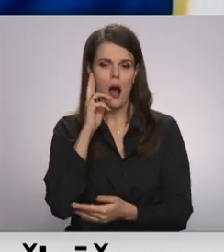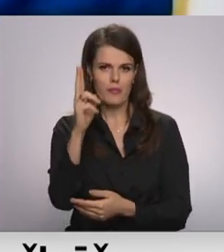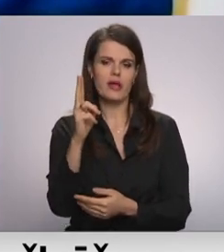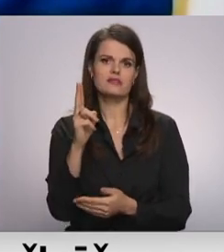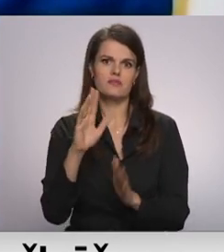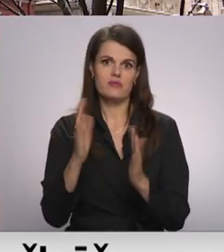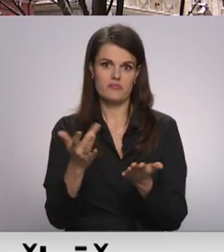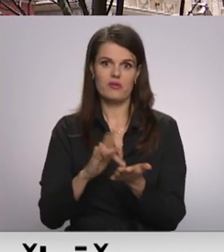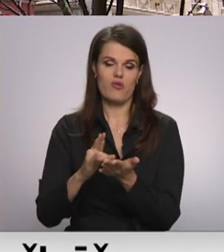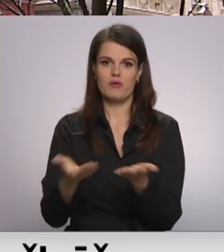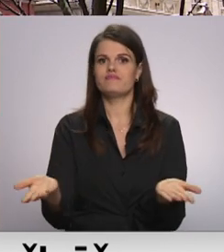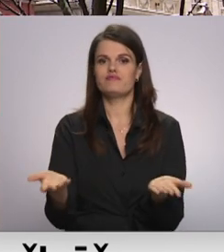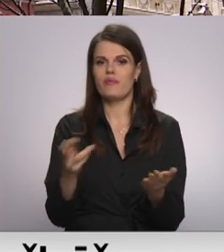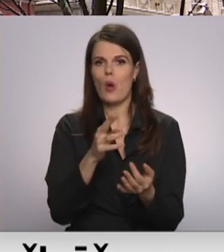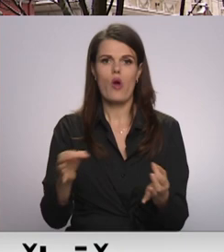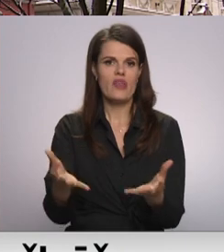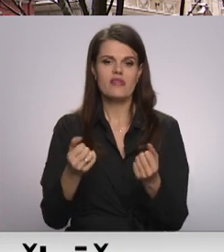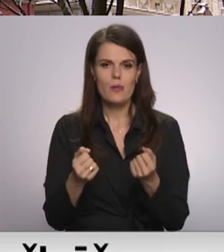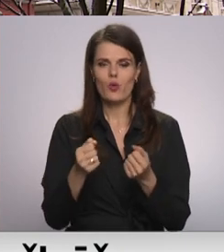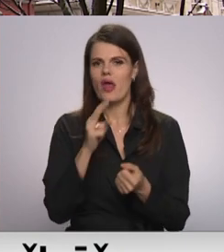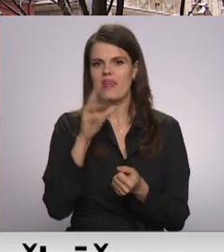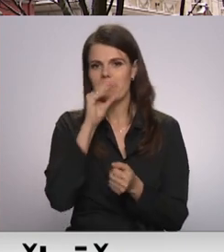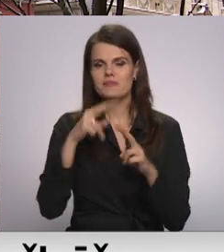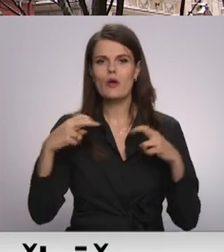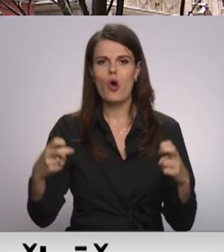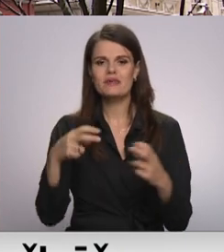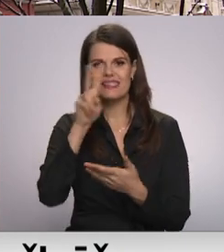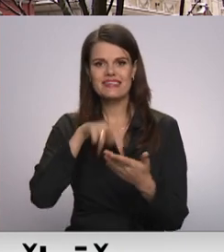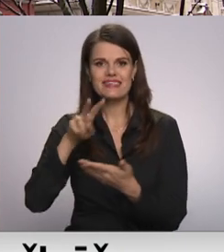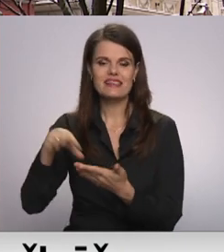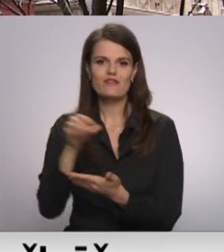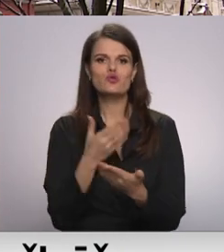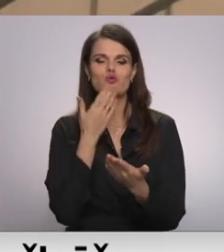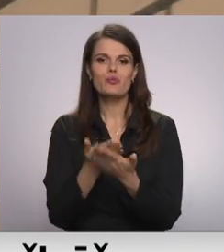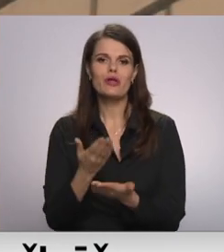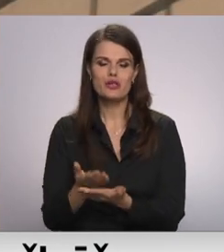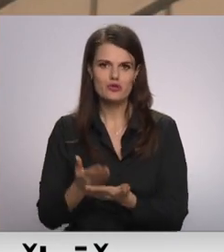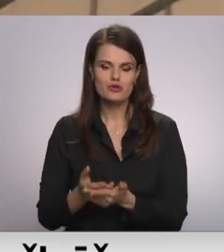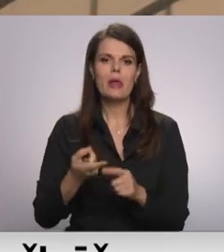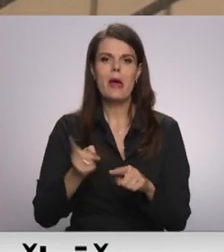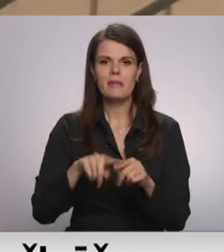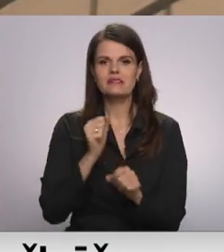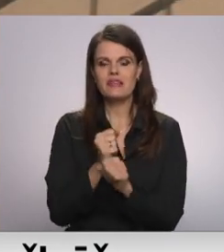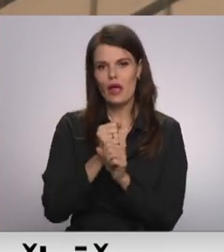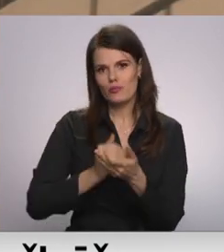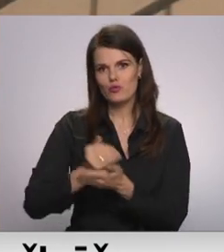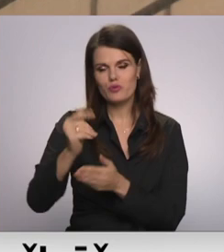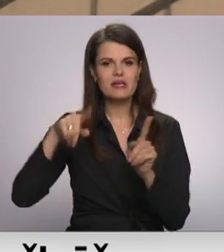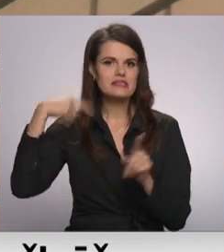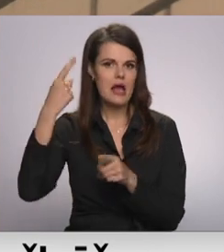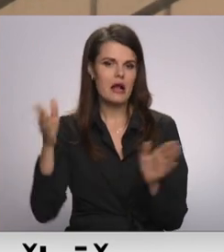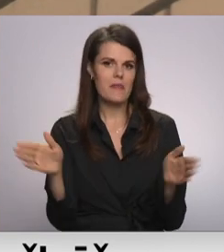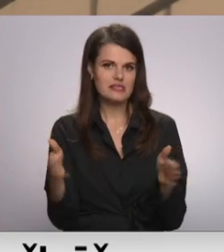paliek nekūt. Komisija nepagovi izskatīt visus iesniegtos priekšlikumus, tāpēc tā darba pie likuma projektu turpinās nākamajās sēdēs.